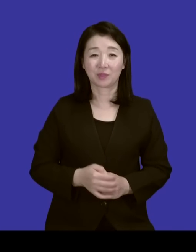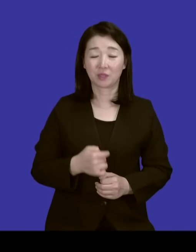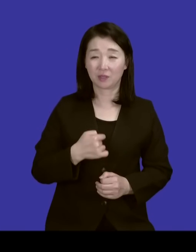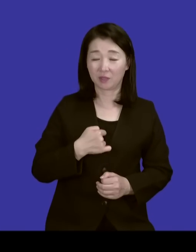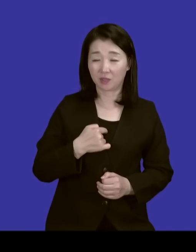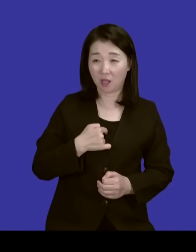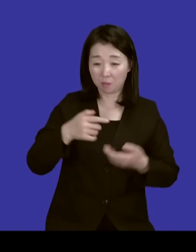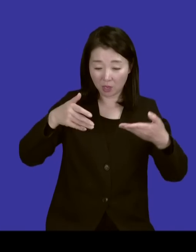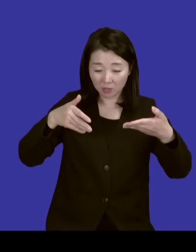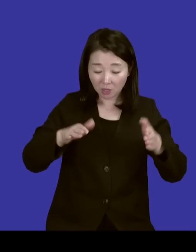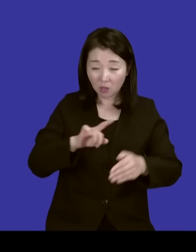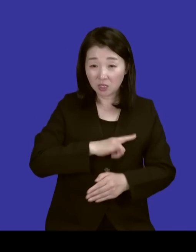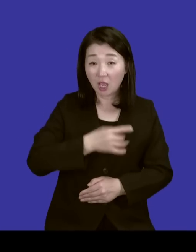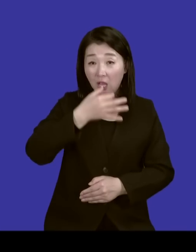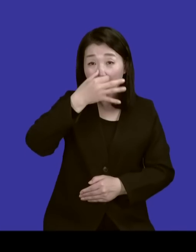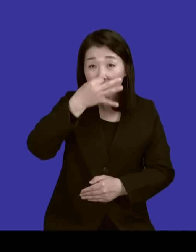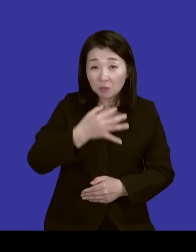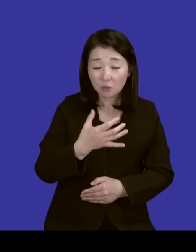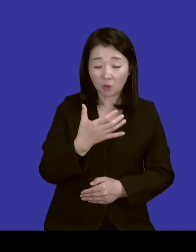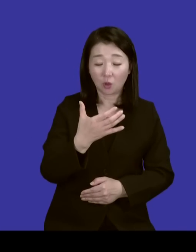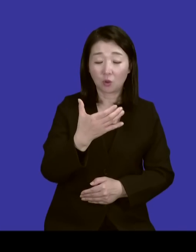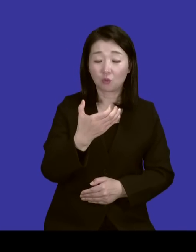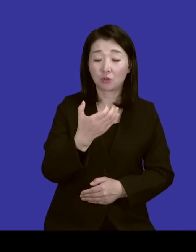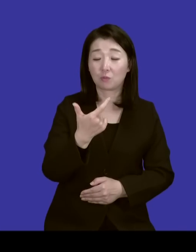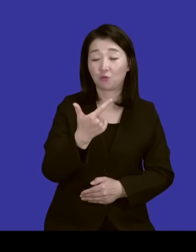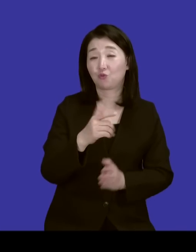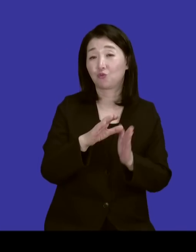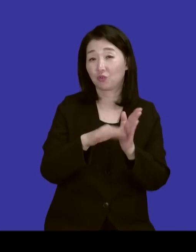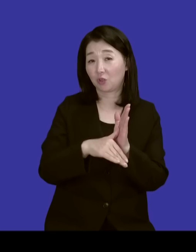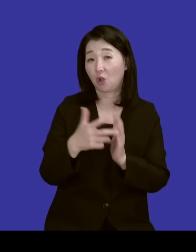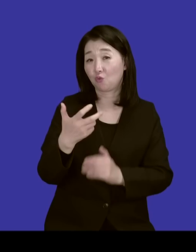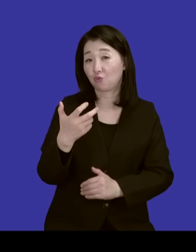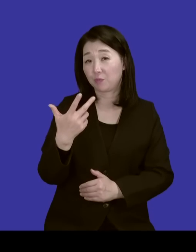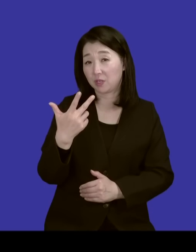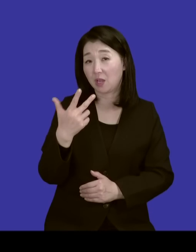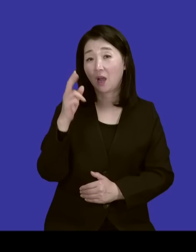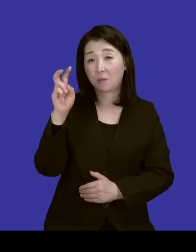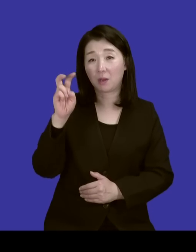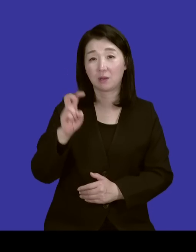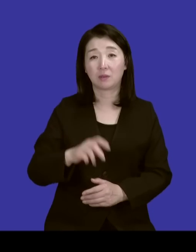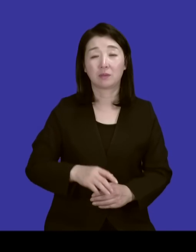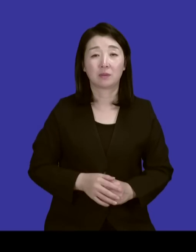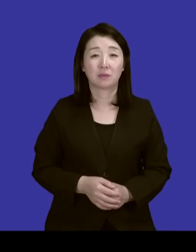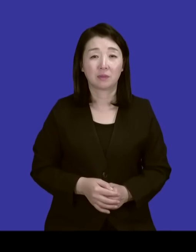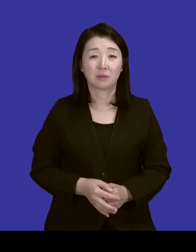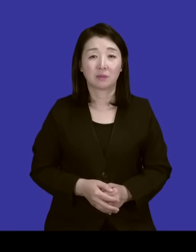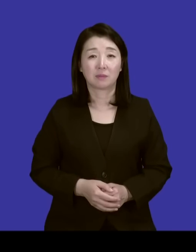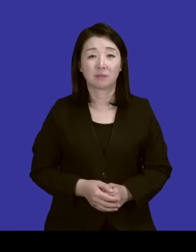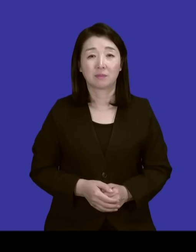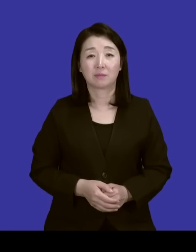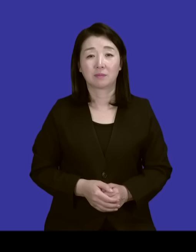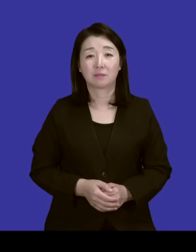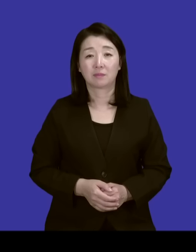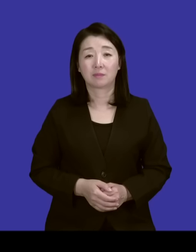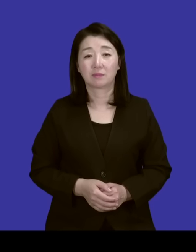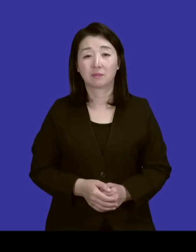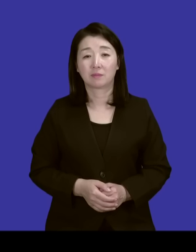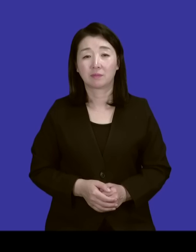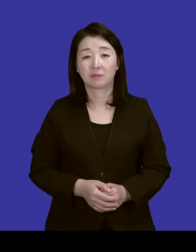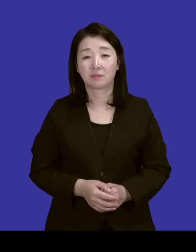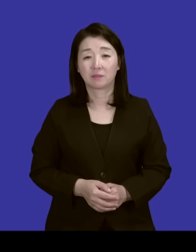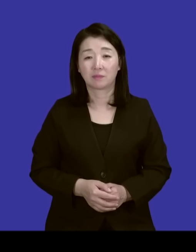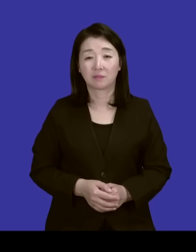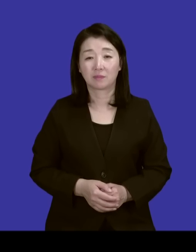일생 태어나서 가장 힘든 게 96년 97년 뭐 이때였던 것 같아요. 그래서 그 당시에